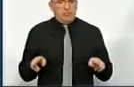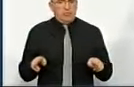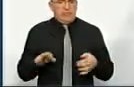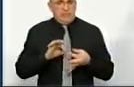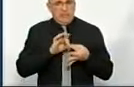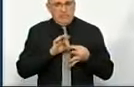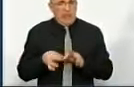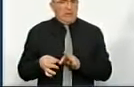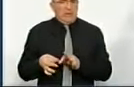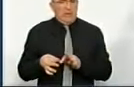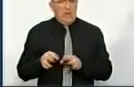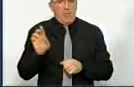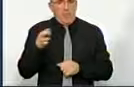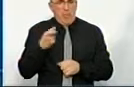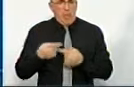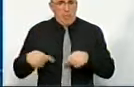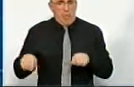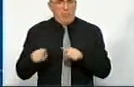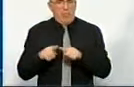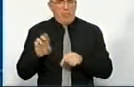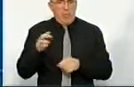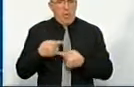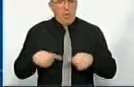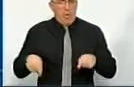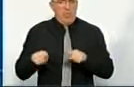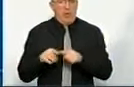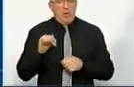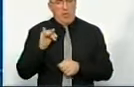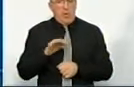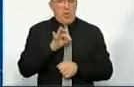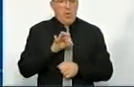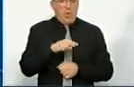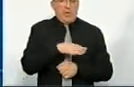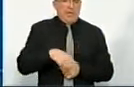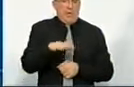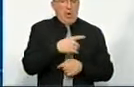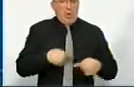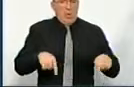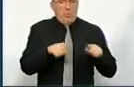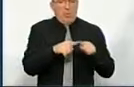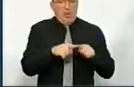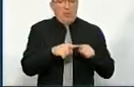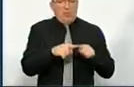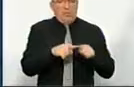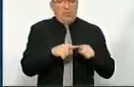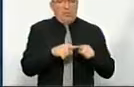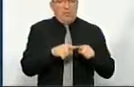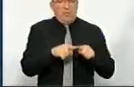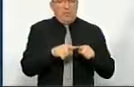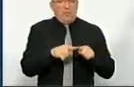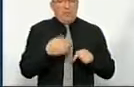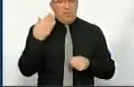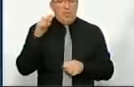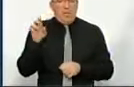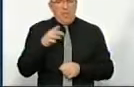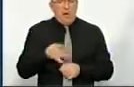складним. І зокрема для Бобринецької громади, яку ви сказали. Бобринецької громади і територіальної громади, і колишнього